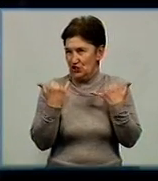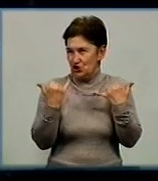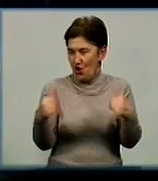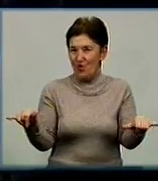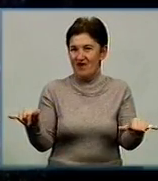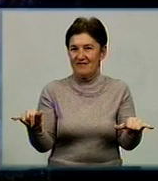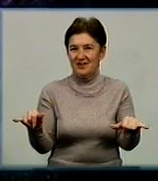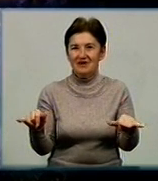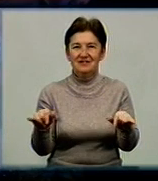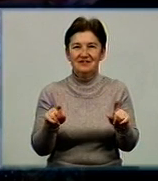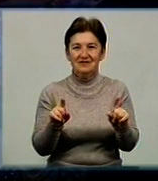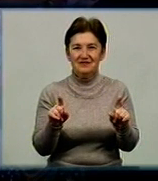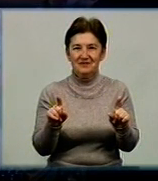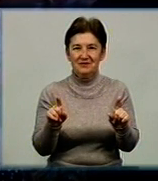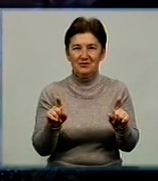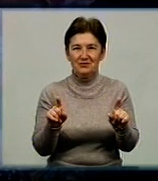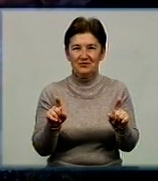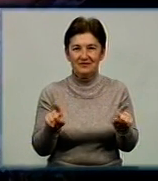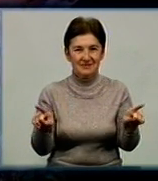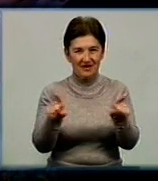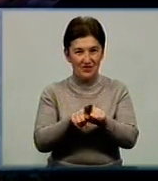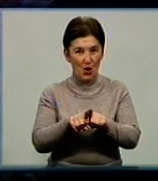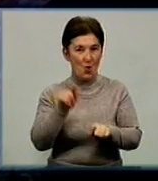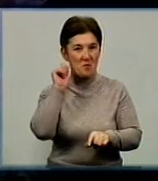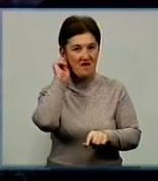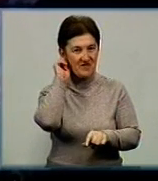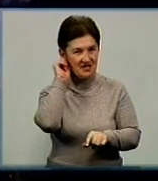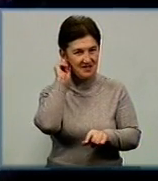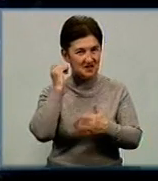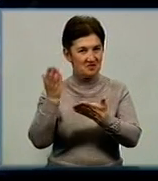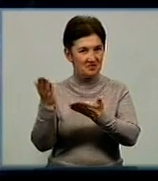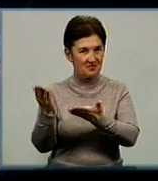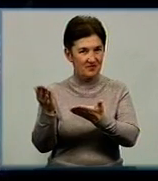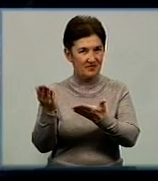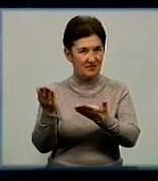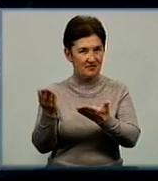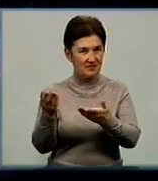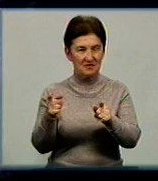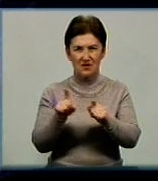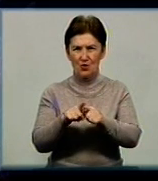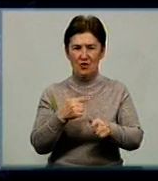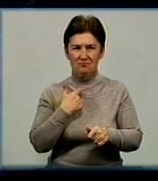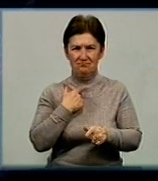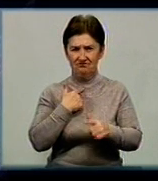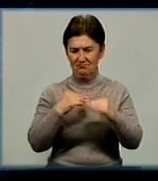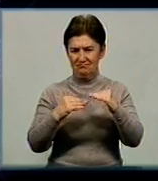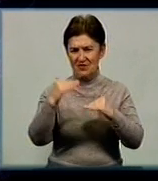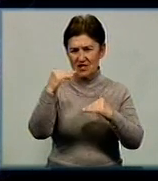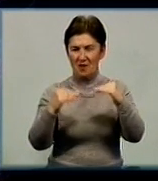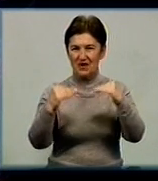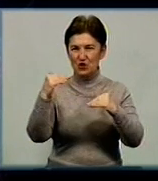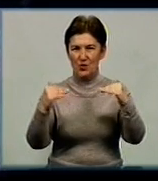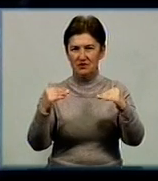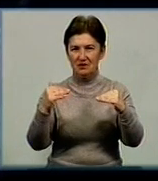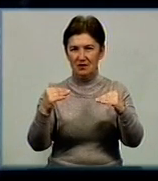в такому віці, і мати такий діапазон голосу, і володіти так